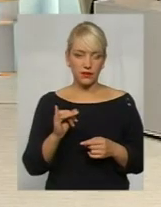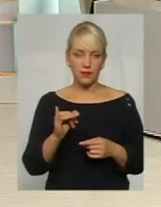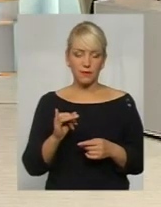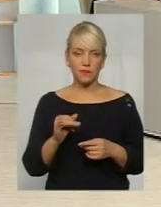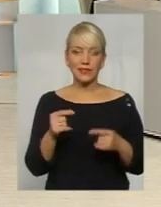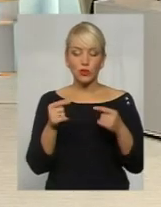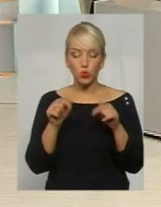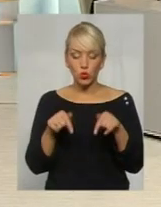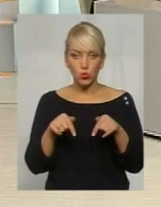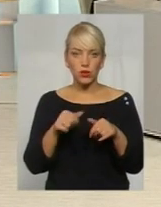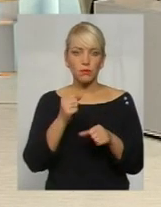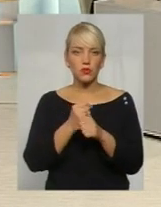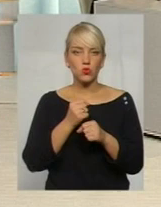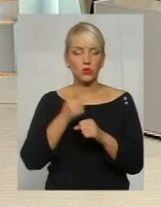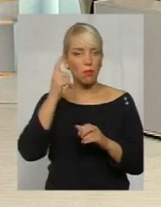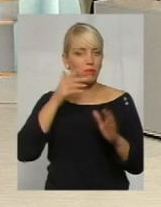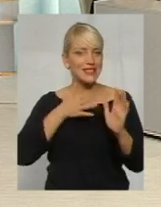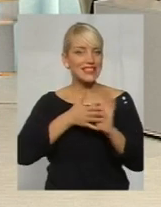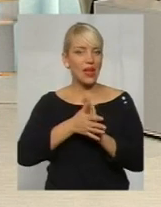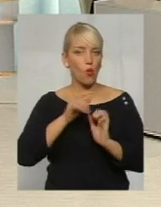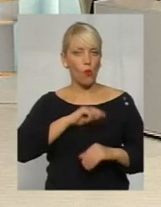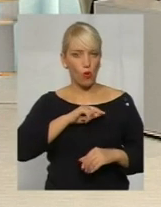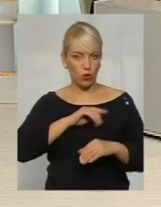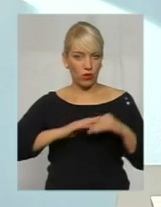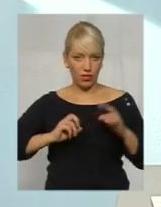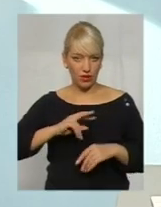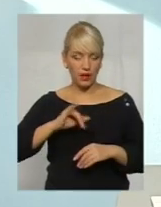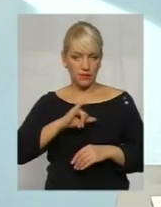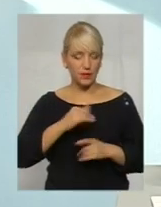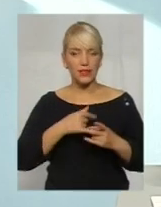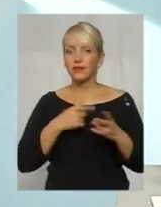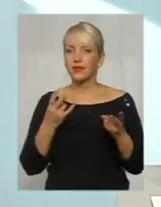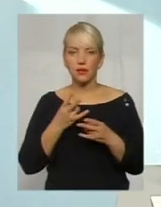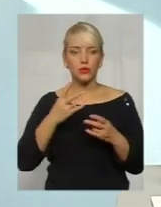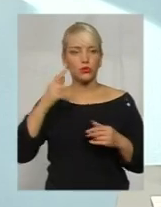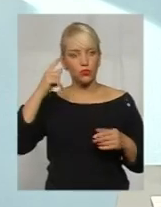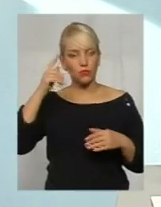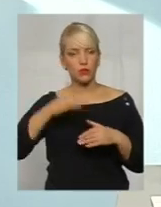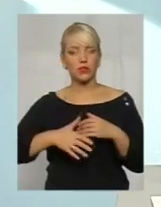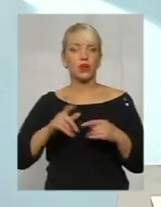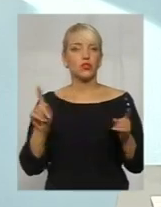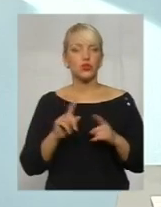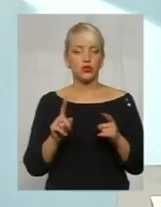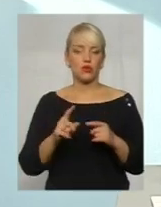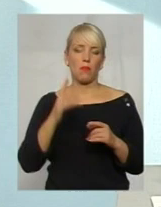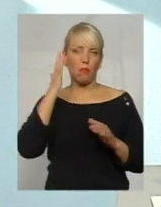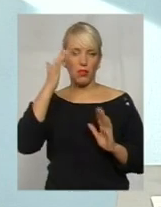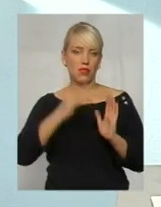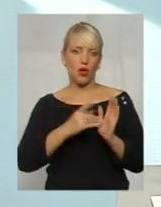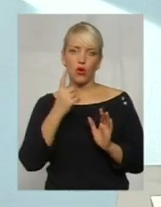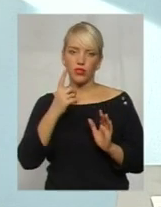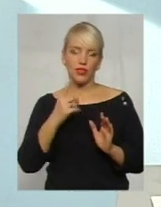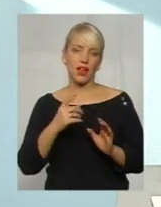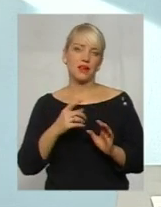Тобто, тут працюють психологи, і ми маємо для себе розуміти, що тільки мета у них одна – заволодіти незаконно коштами